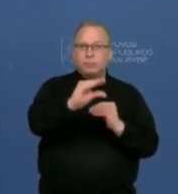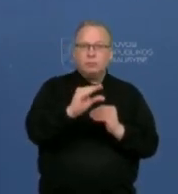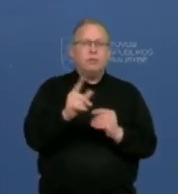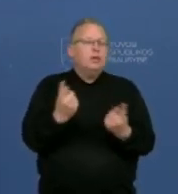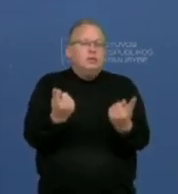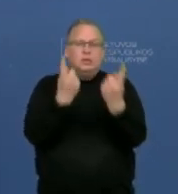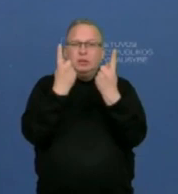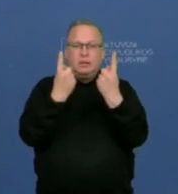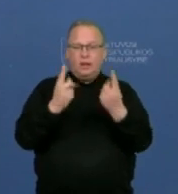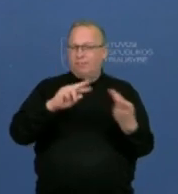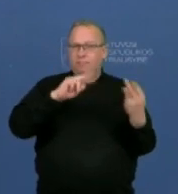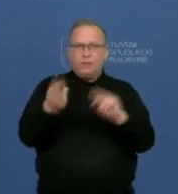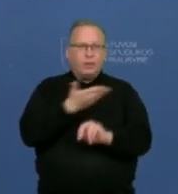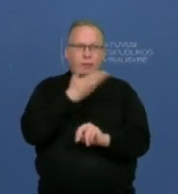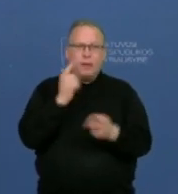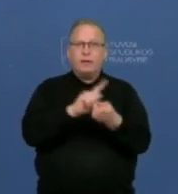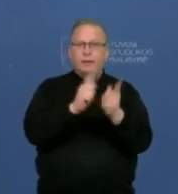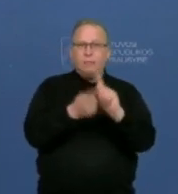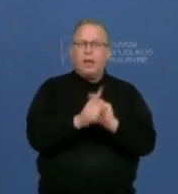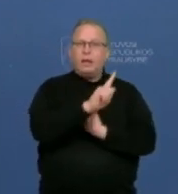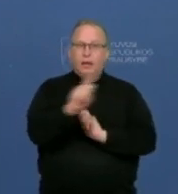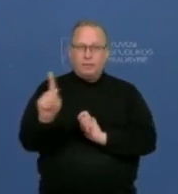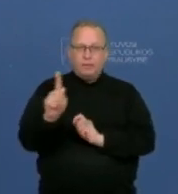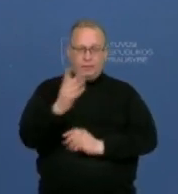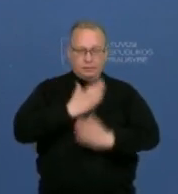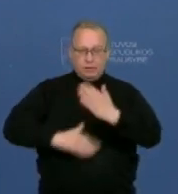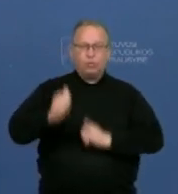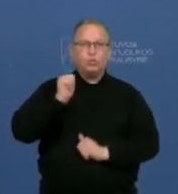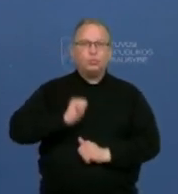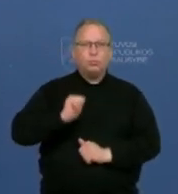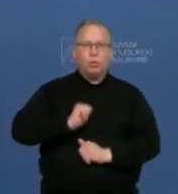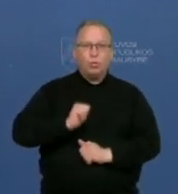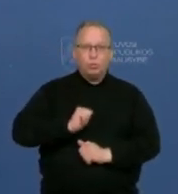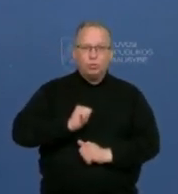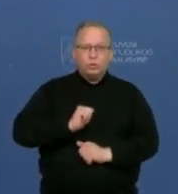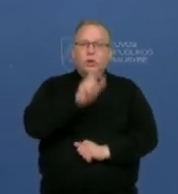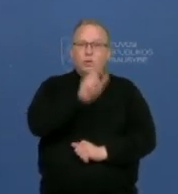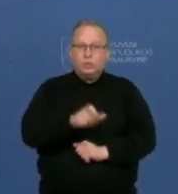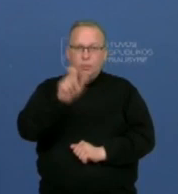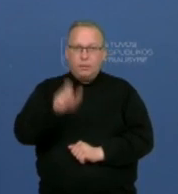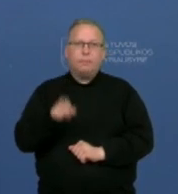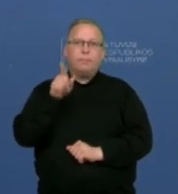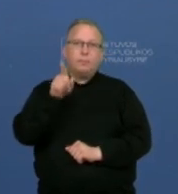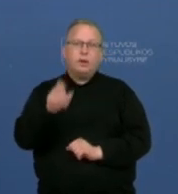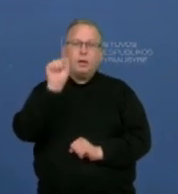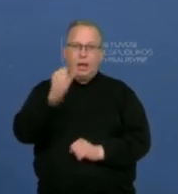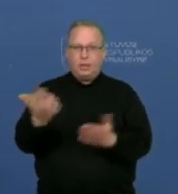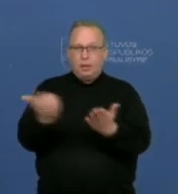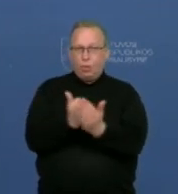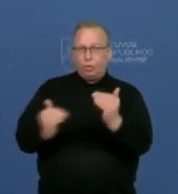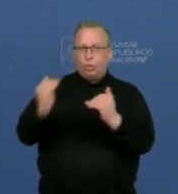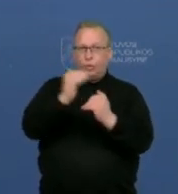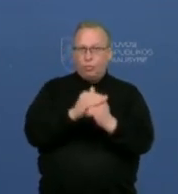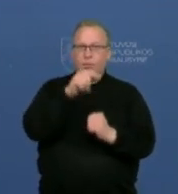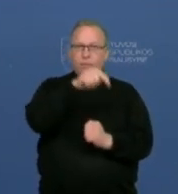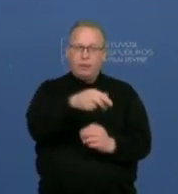nesikeičia, keičiasi tik tai tai, kad kiekvienas nei galus asmo subsidija nešasi paskui save, o ne